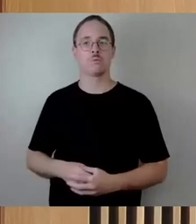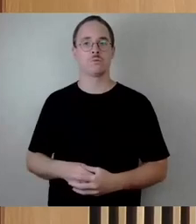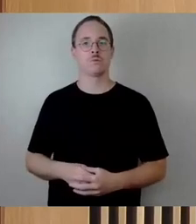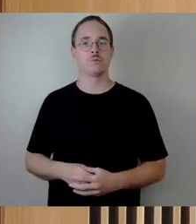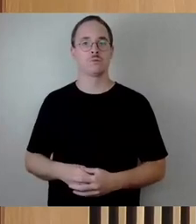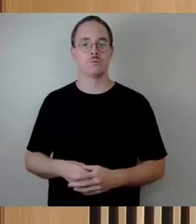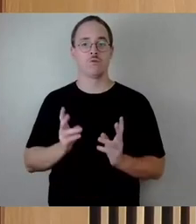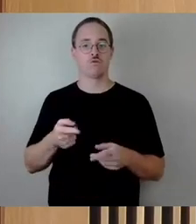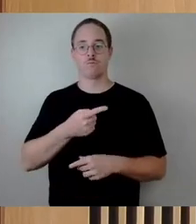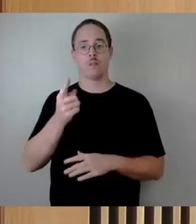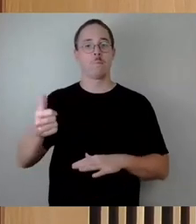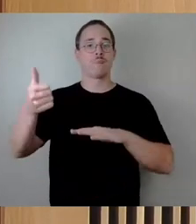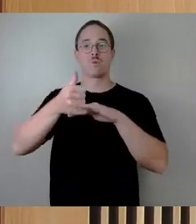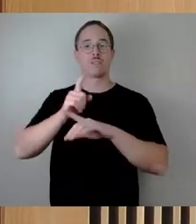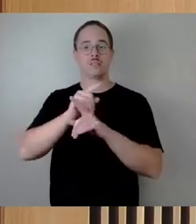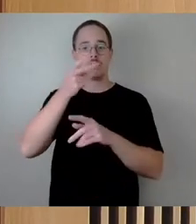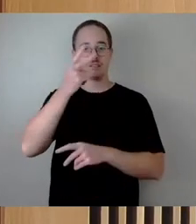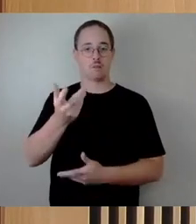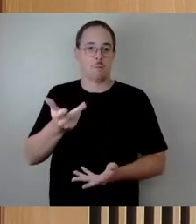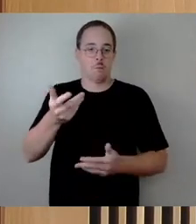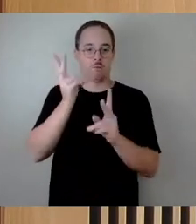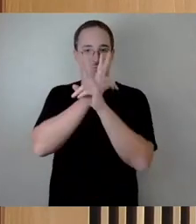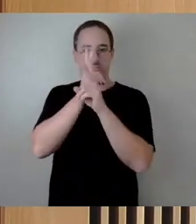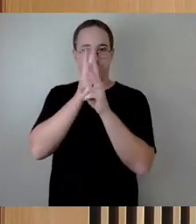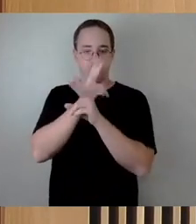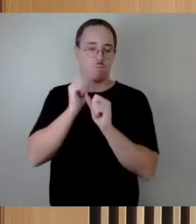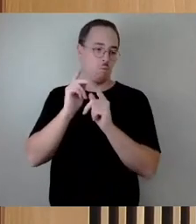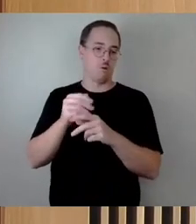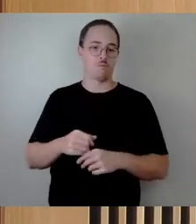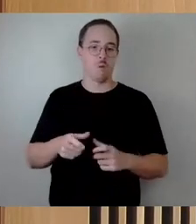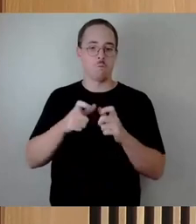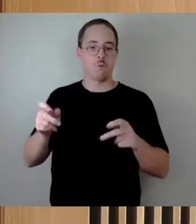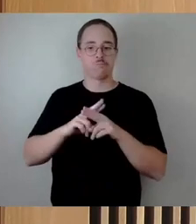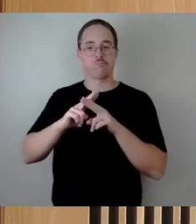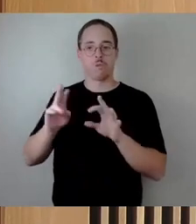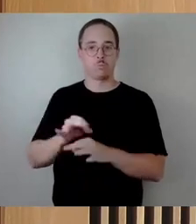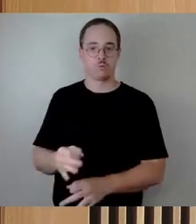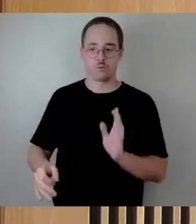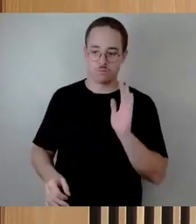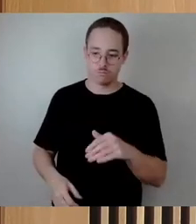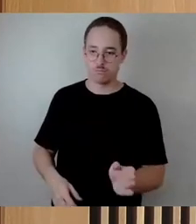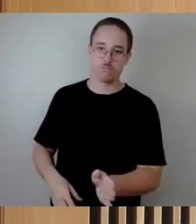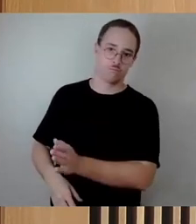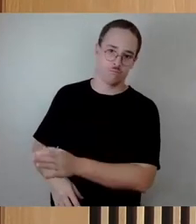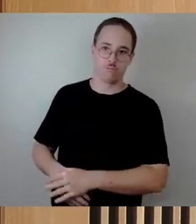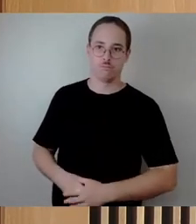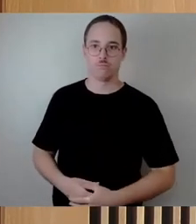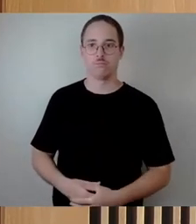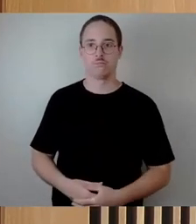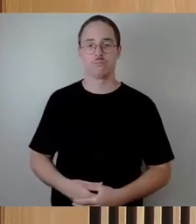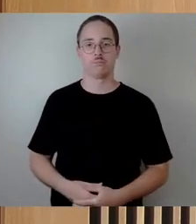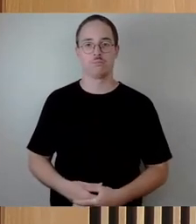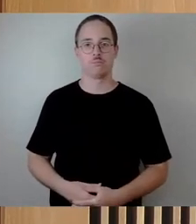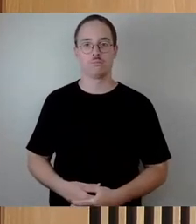gesehen, es für die Sanierung der Brücke einzusetzen. In der Abwägung der Prioritäten war die Brücke, der Brückenzug C,